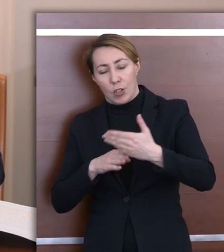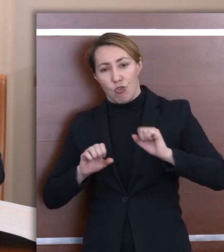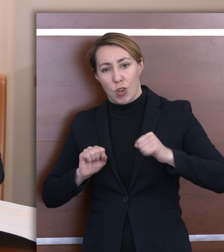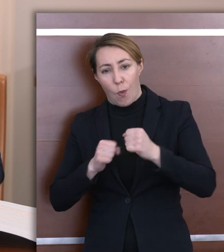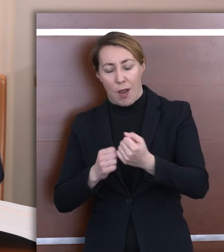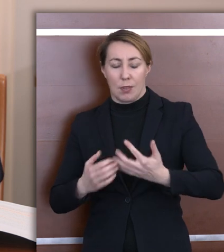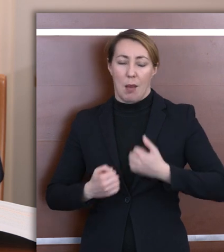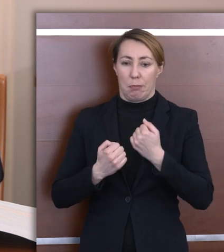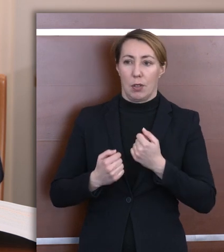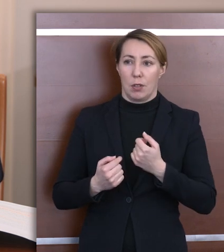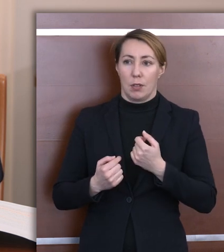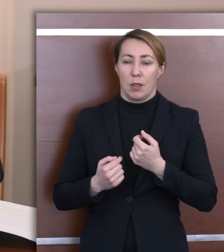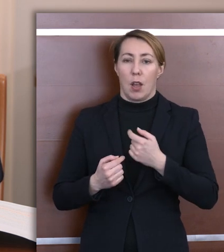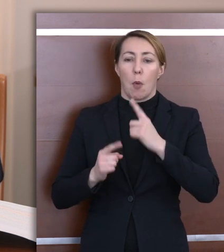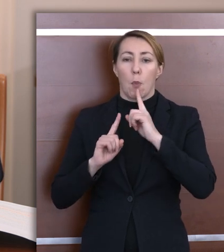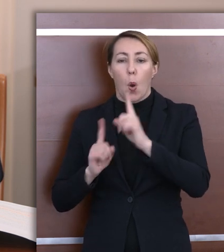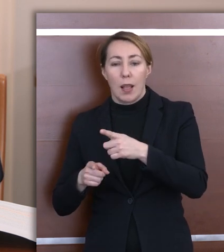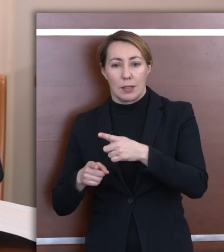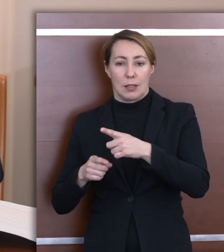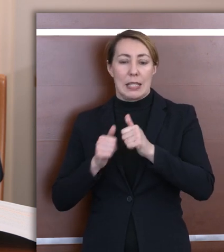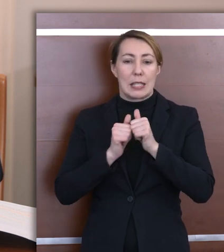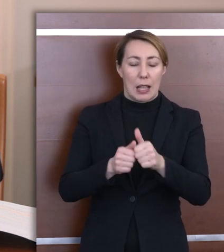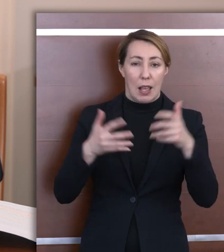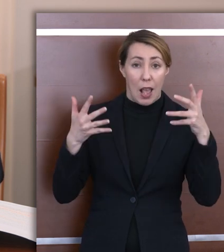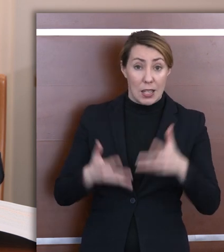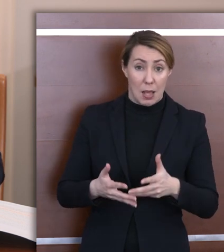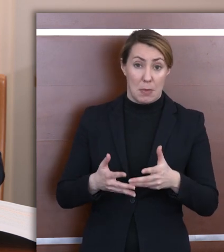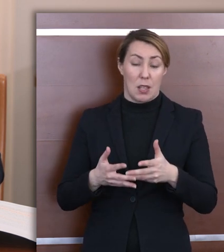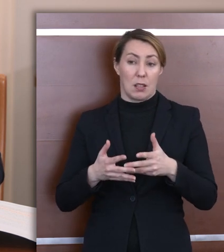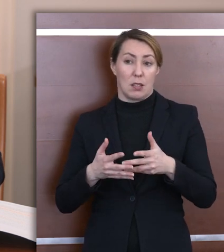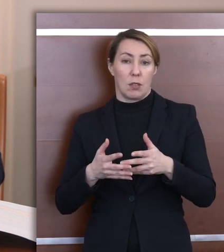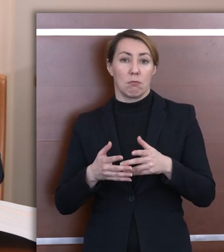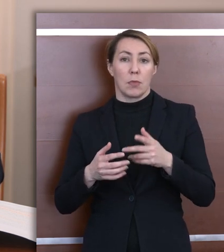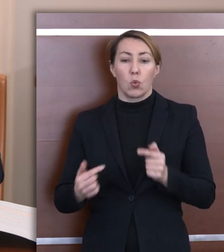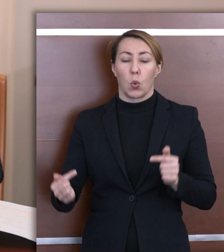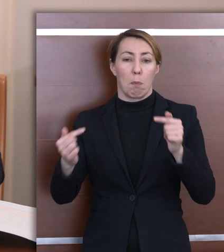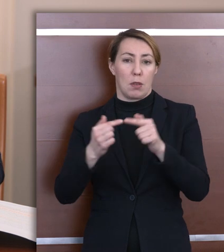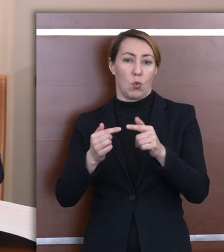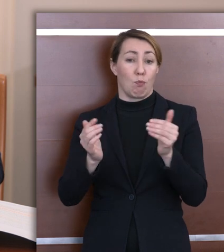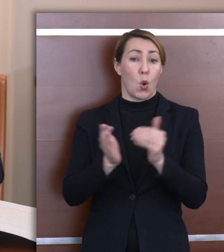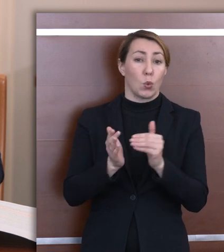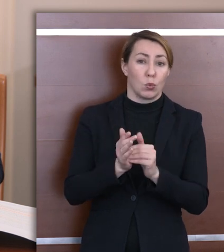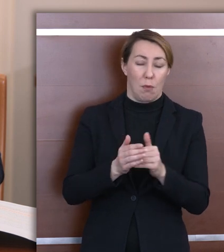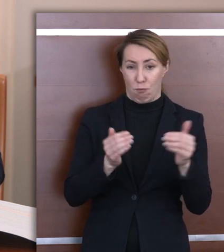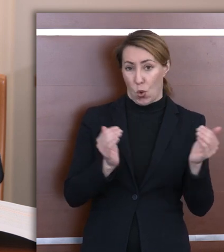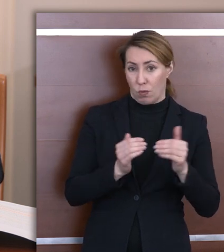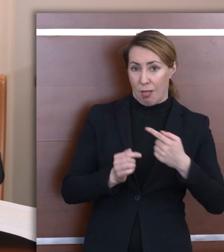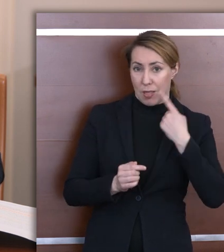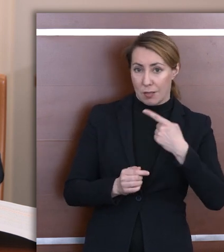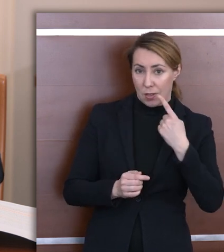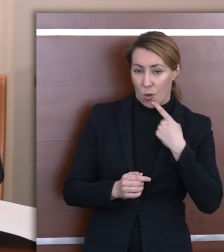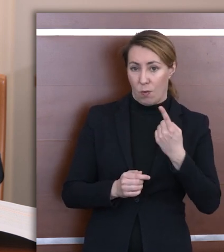dostosowaniem poleceń, zadań egzaminacyjnych do potrzeb i możliwości językowych